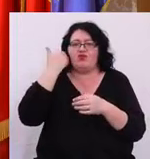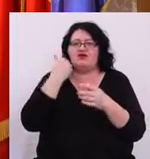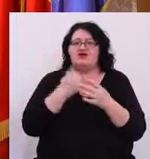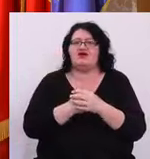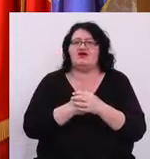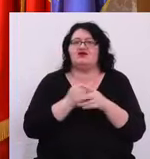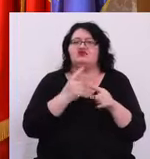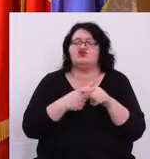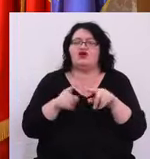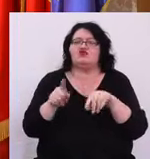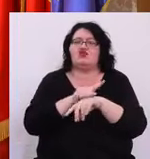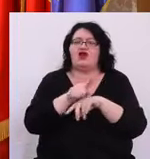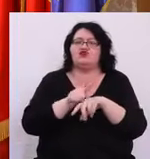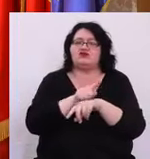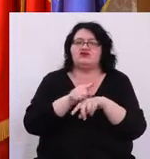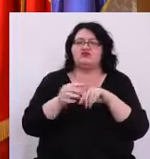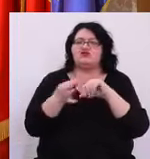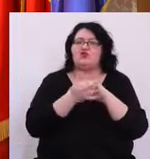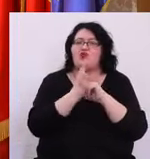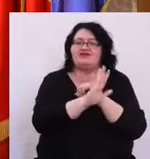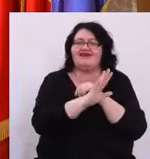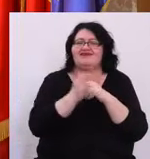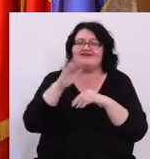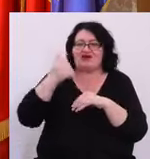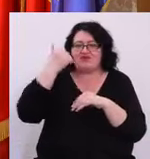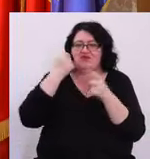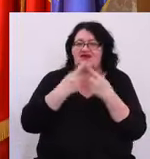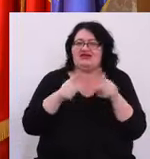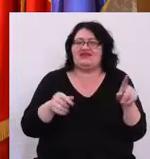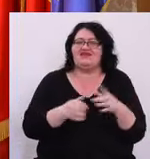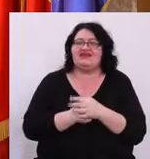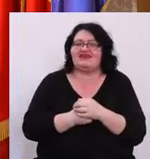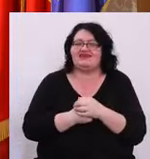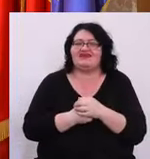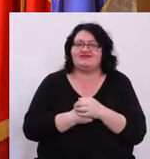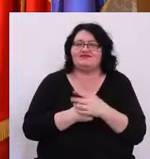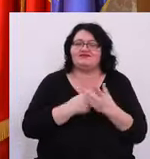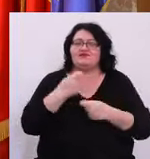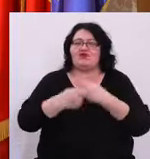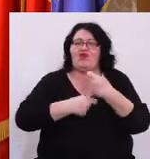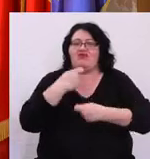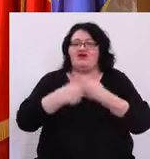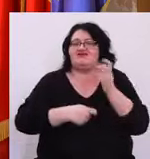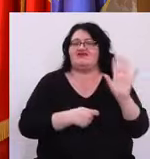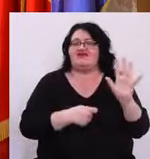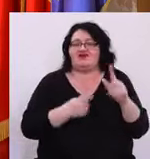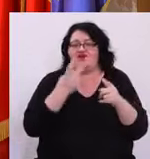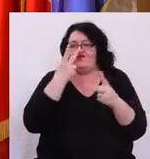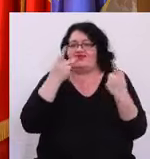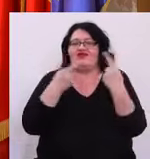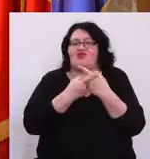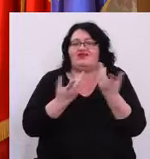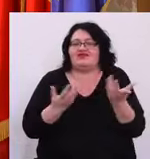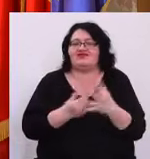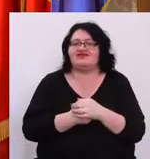poziție și în același timp soția ta să aibă un anumit job Nu văd contradicția